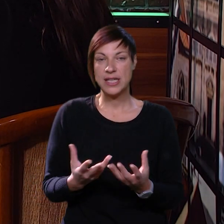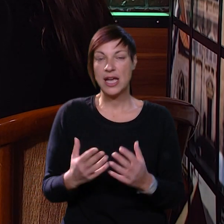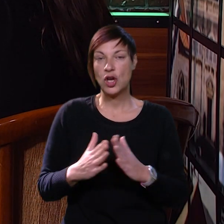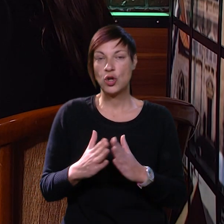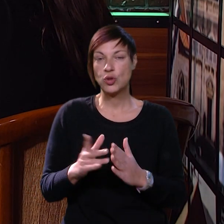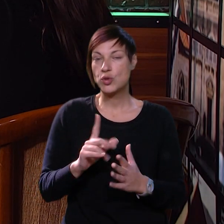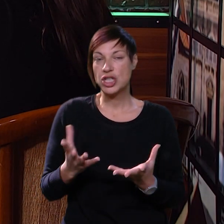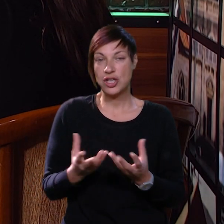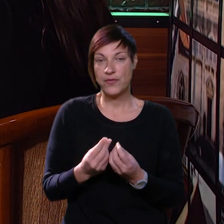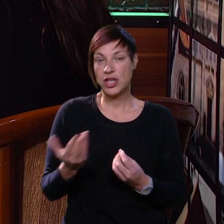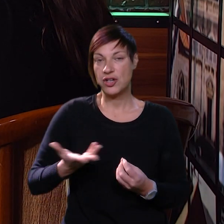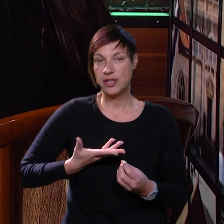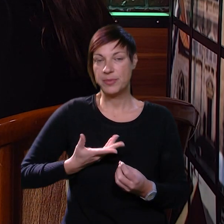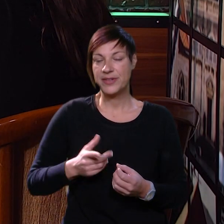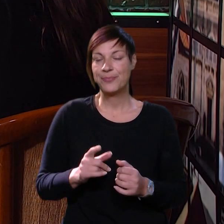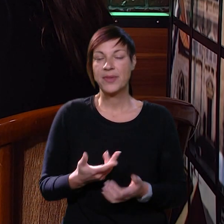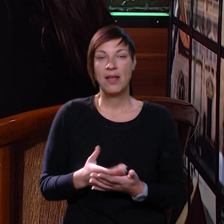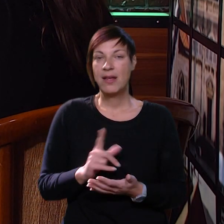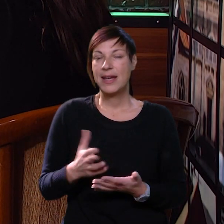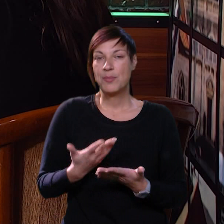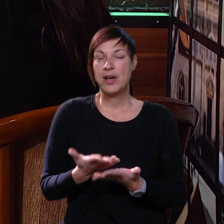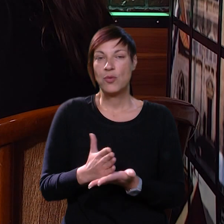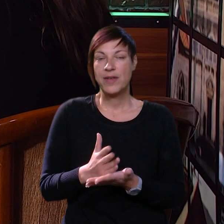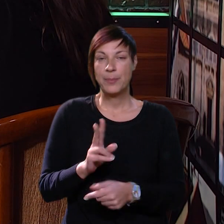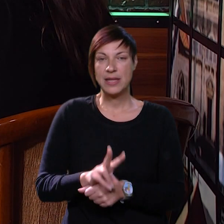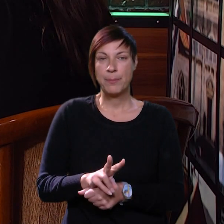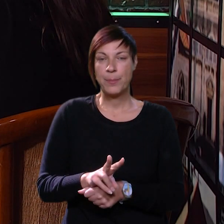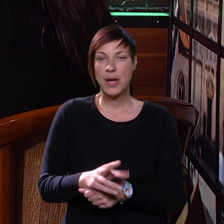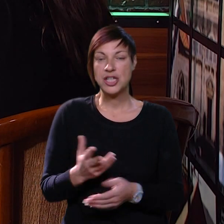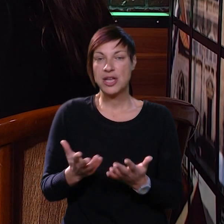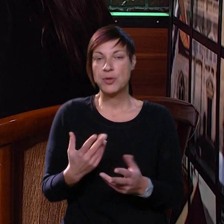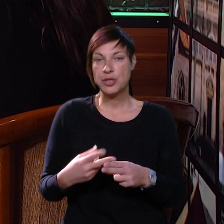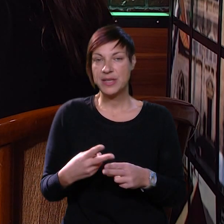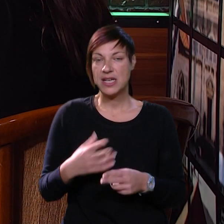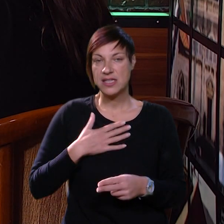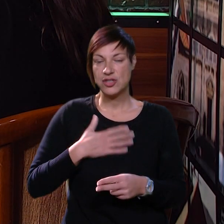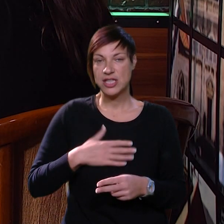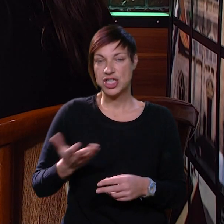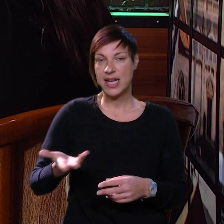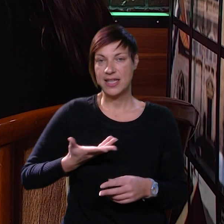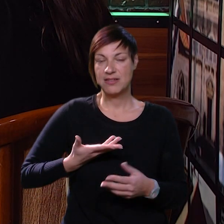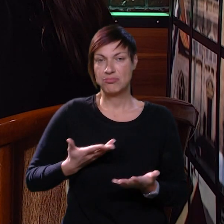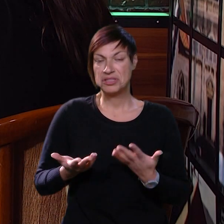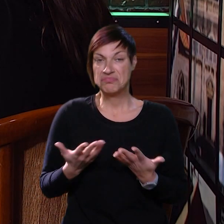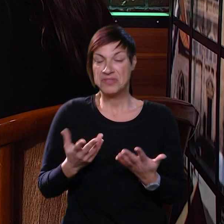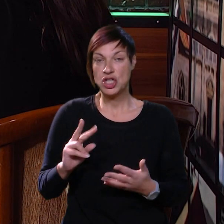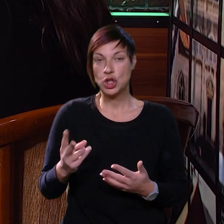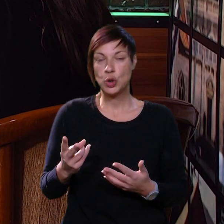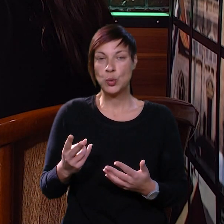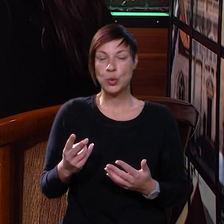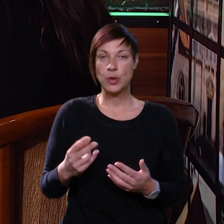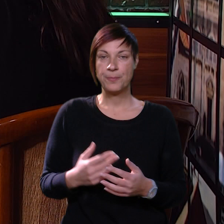što je dovoljno kod kuće ne dobivaju. Naravno, ne mora uvijek biti pažnja, može biti razlog i da žele dobiti nešto